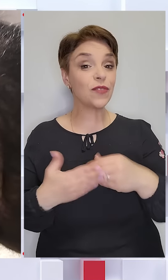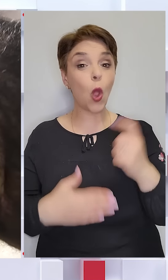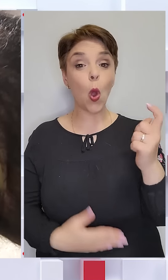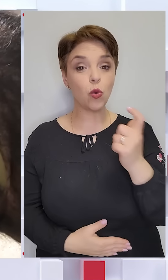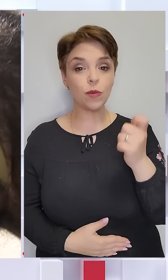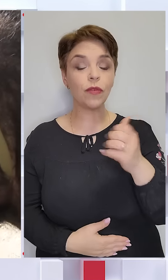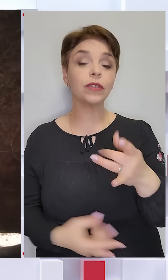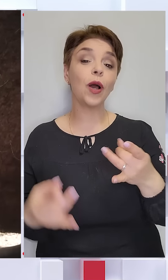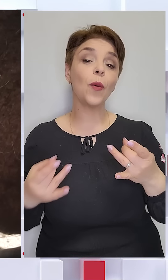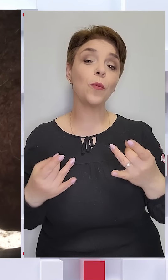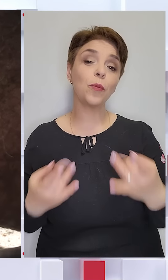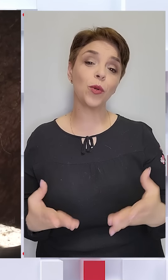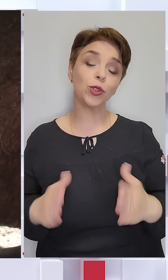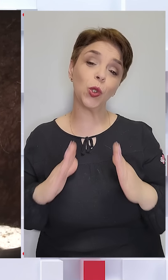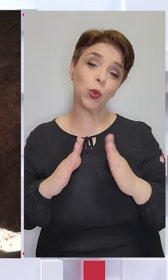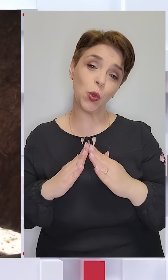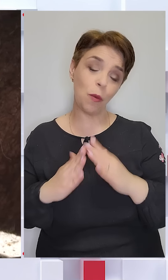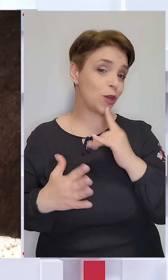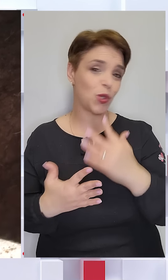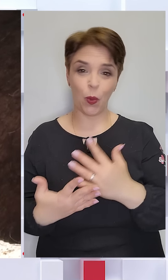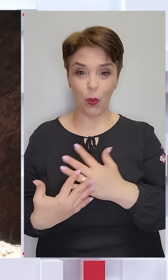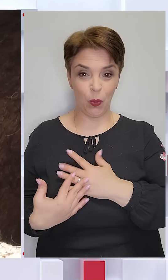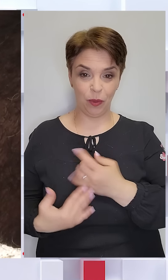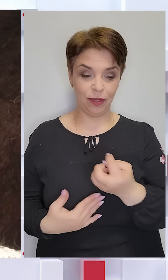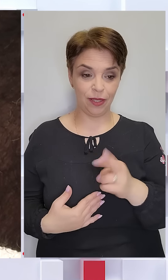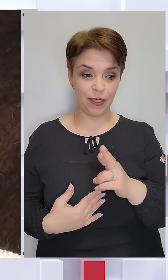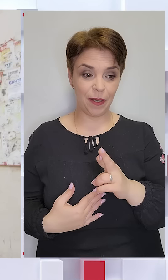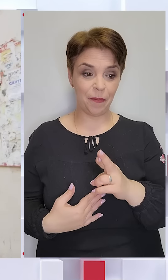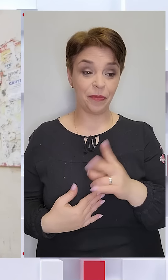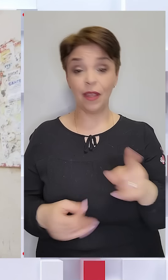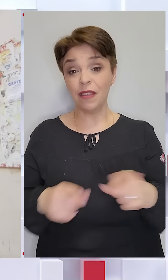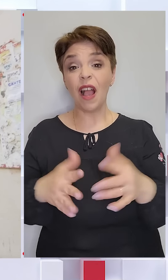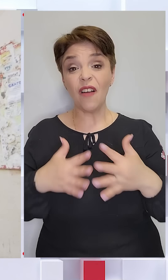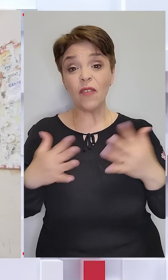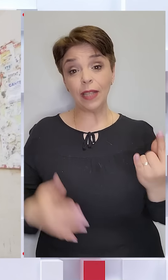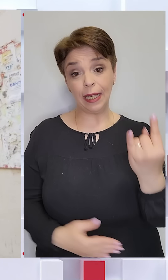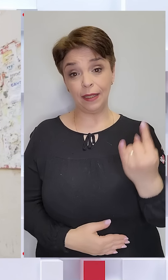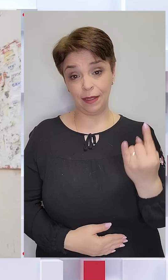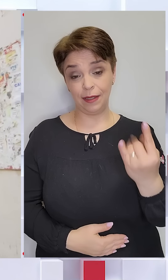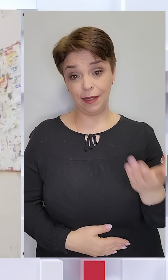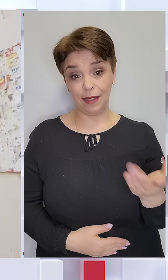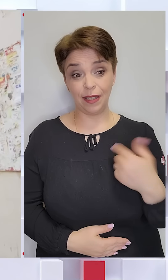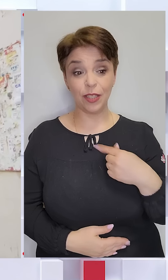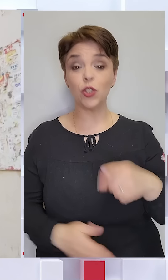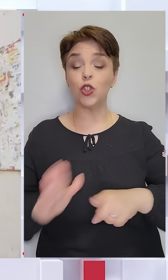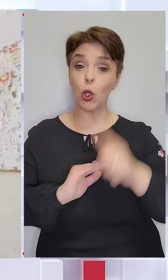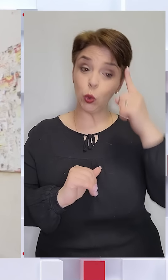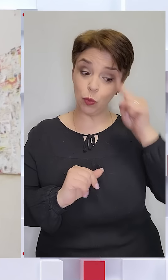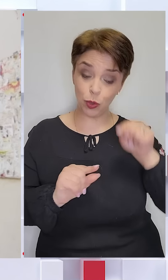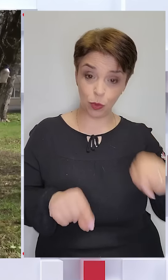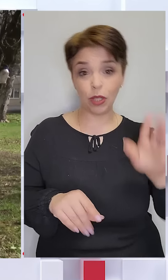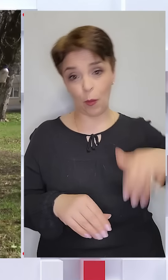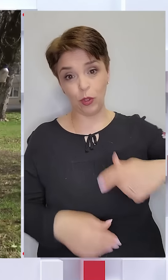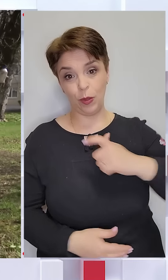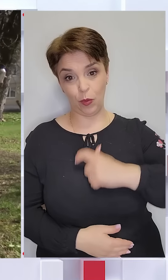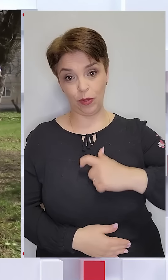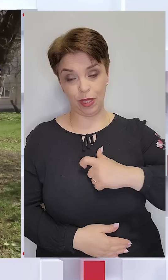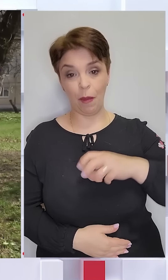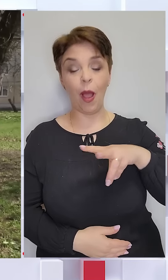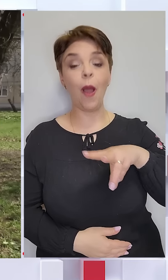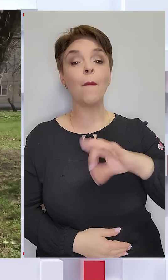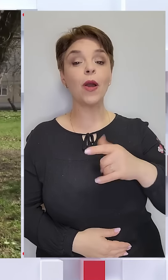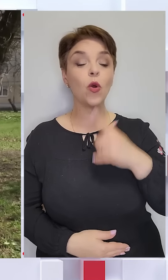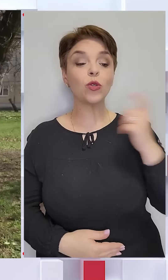господарів вона просто домашня улюблениця. Як велика дитина. Це я кажу, що про неї думаєш, а потім вже про себе. Марго з